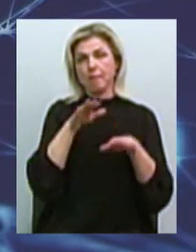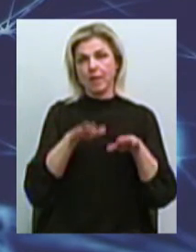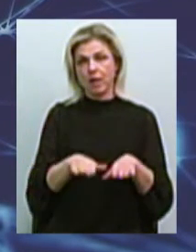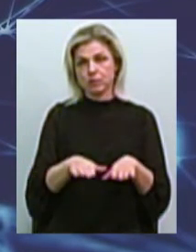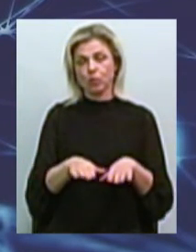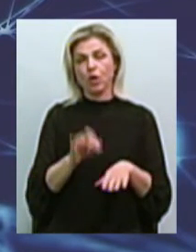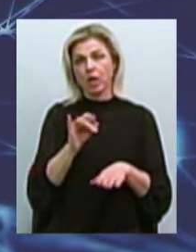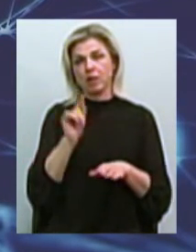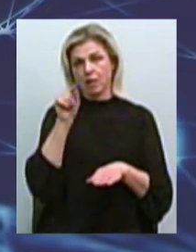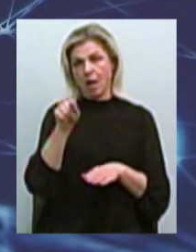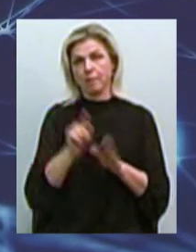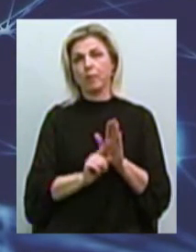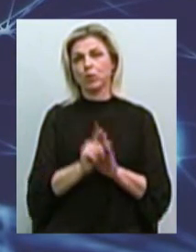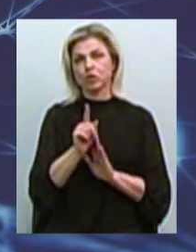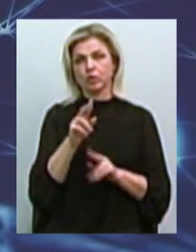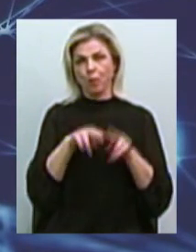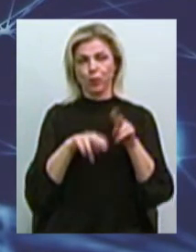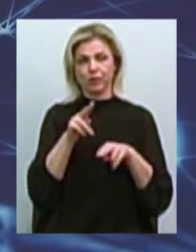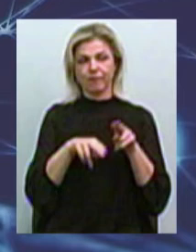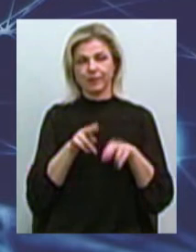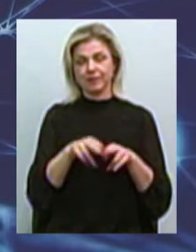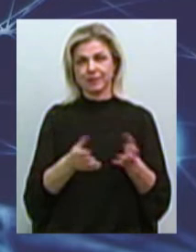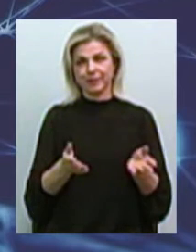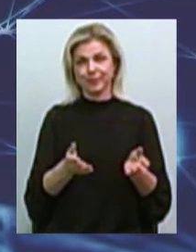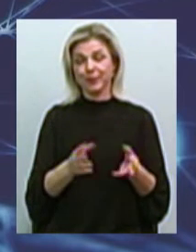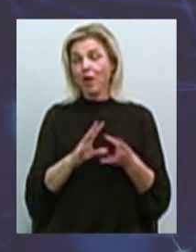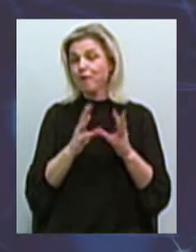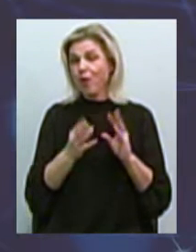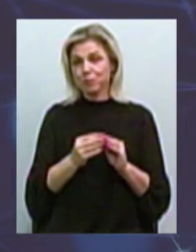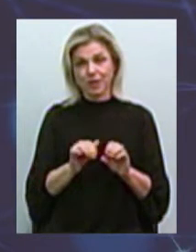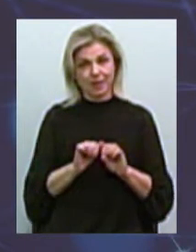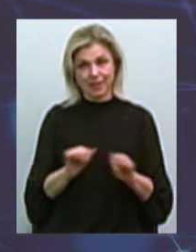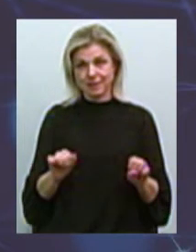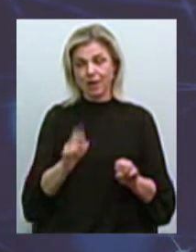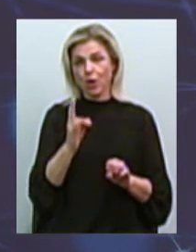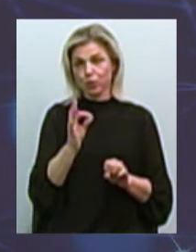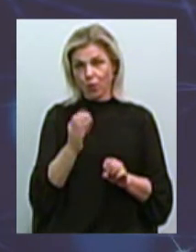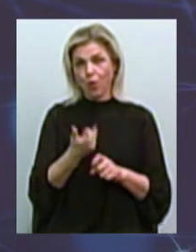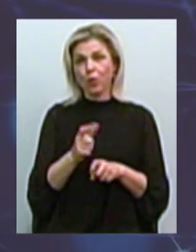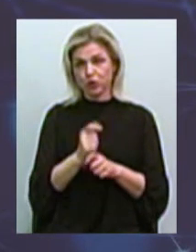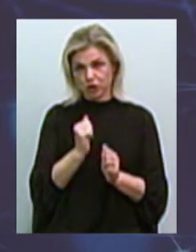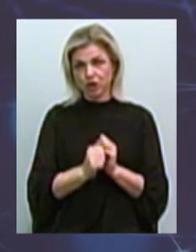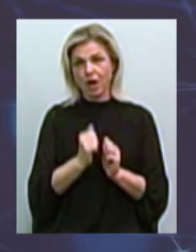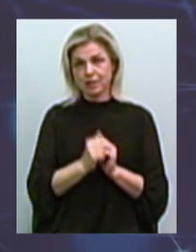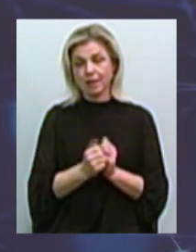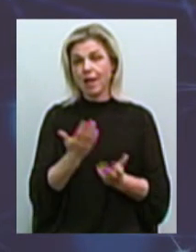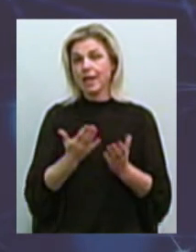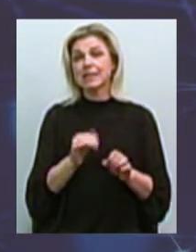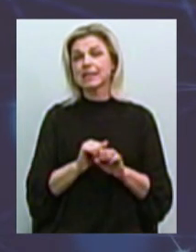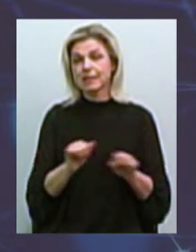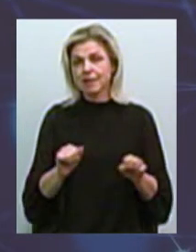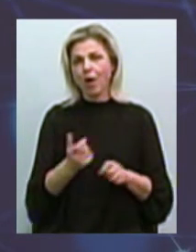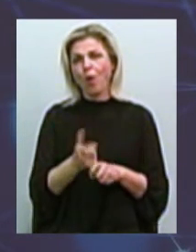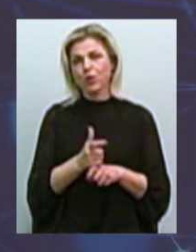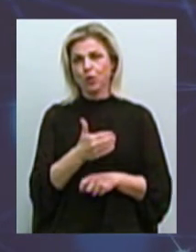там начать строительство? Вообще, конечно, нельзя, но очень часто, если нельзя, но очень хочется,